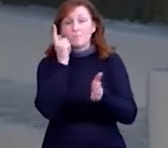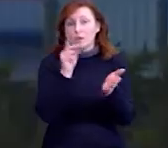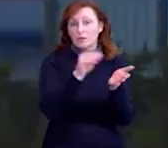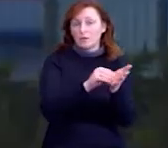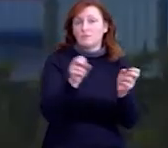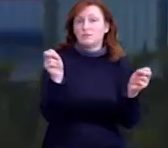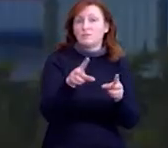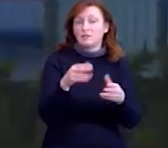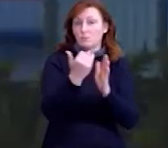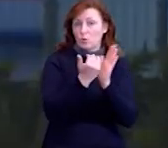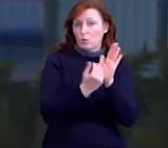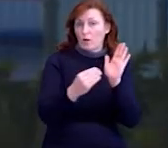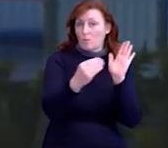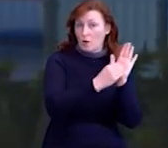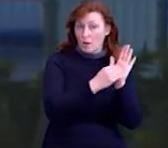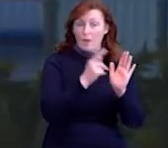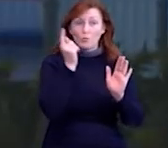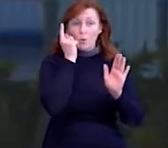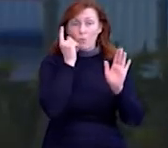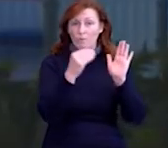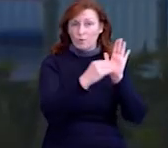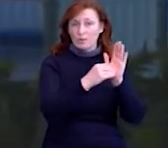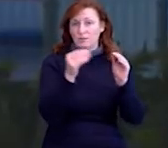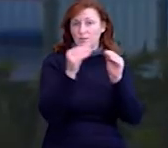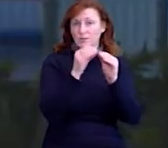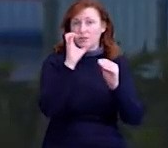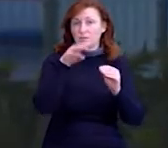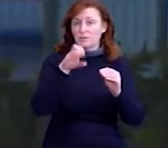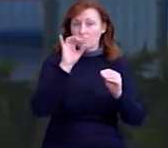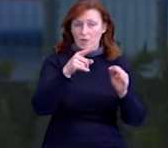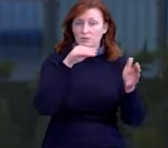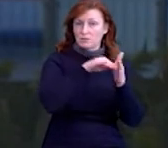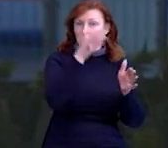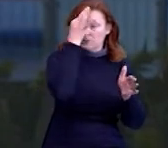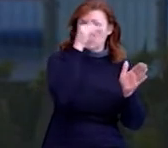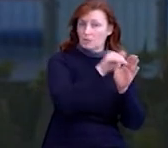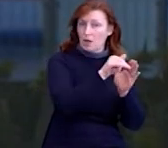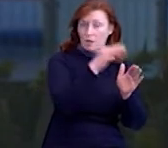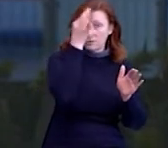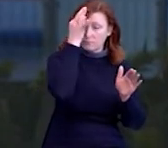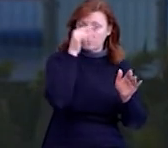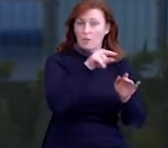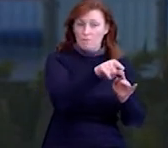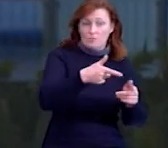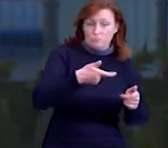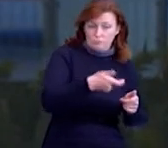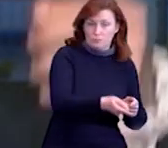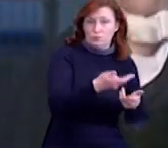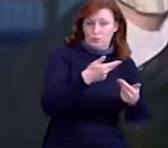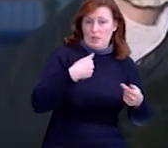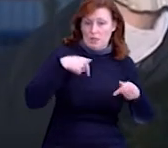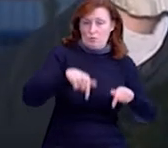програму. Після цього на мобільний приходитиме до 10 смс-ок в день з нагадуванням. Потрібно надіслати селфі з місця перебування.